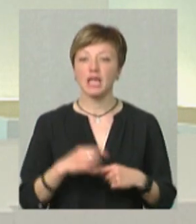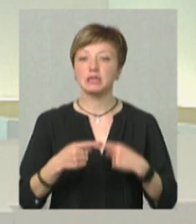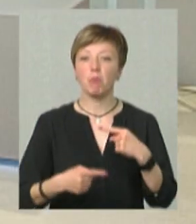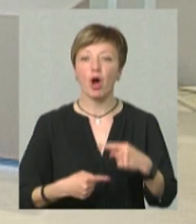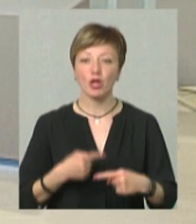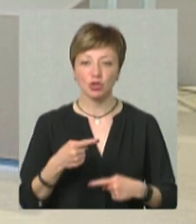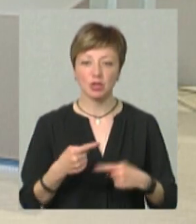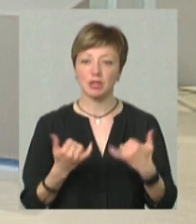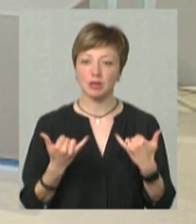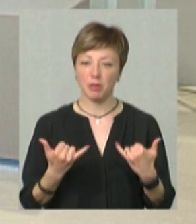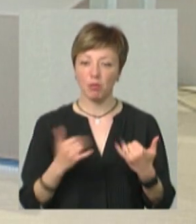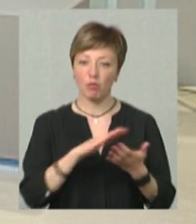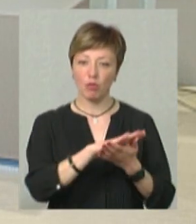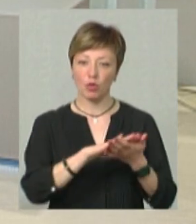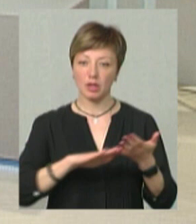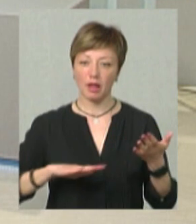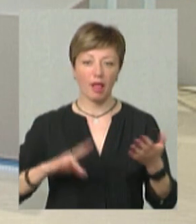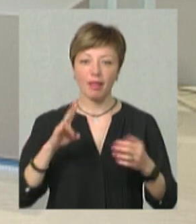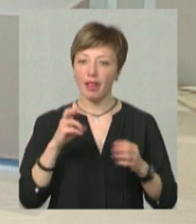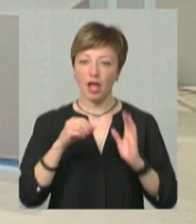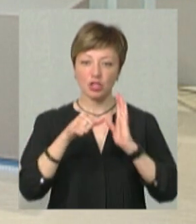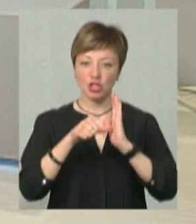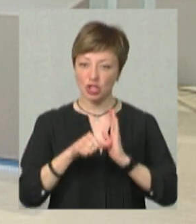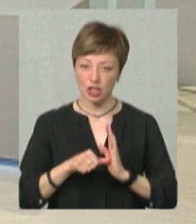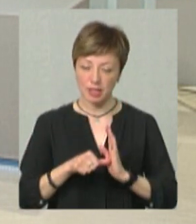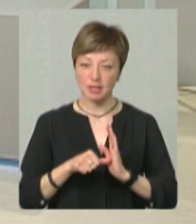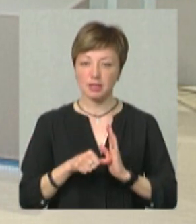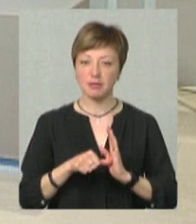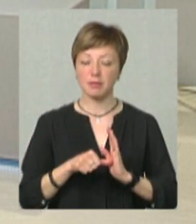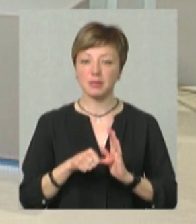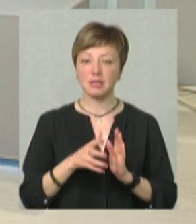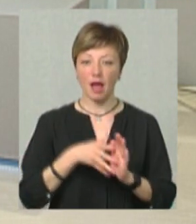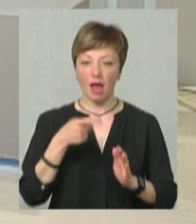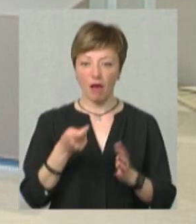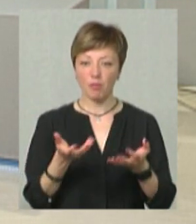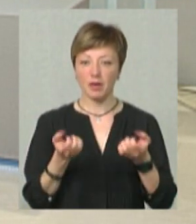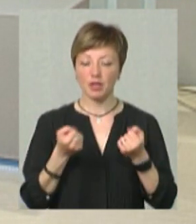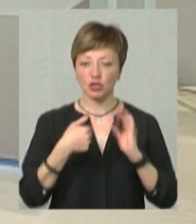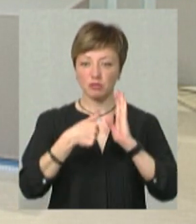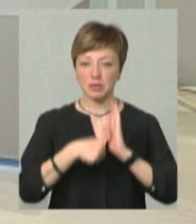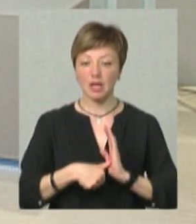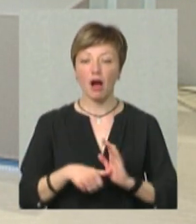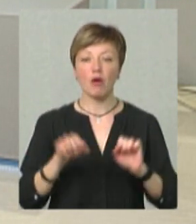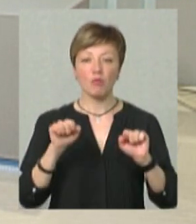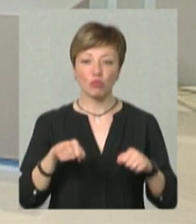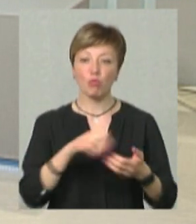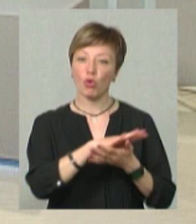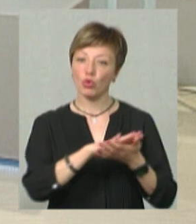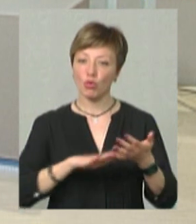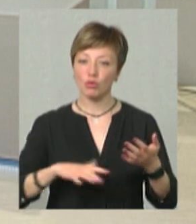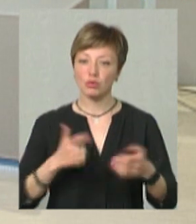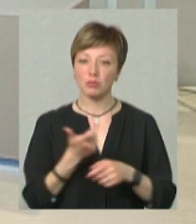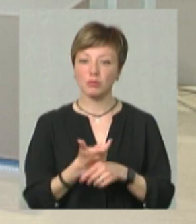Спадщина тепер продлилася не шість місяців, всім знайома, що заяву можна було прийняти на протязі шість місяців, а її продовжили